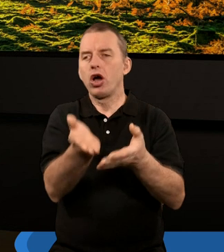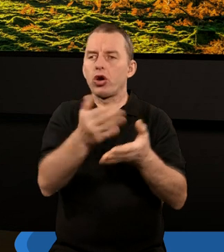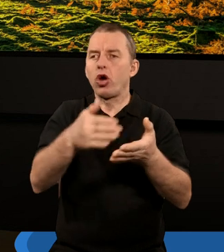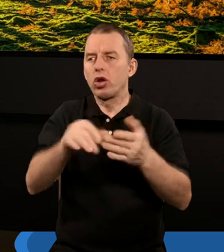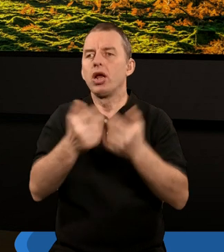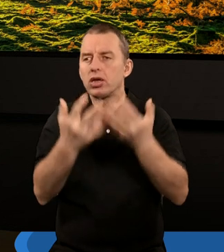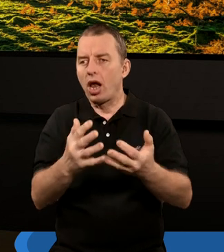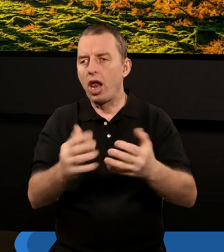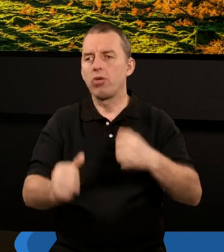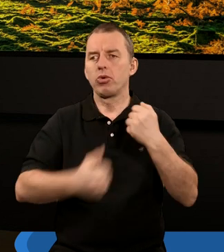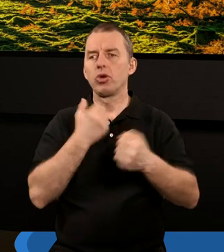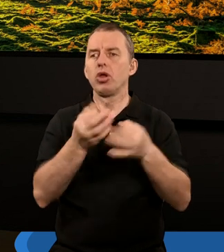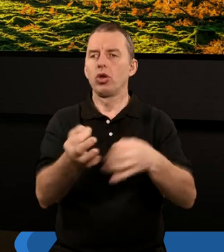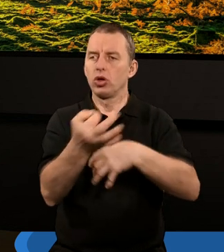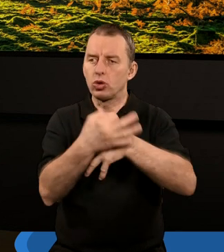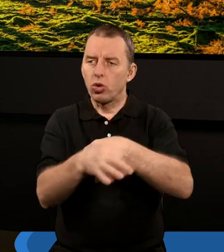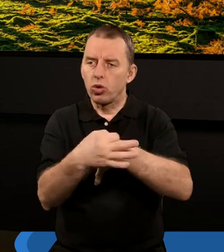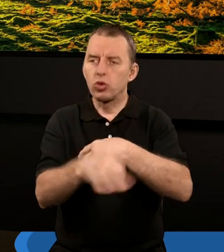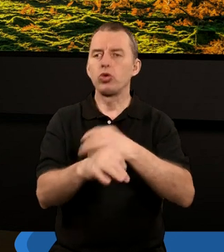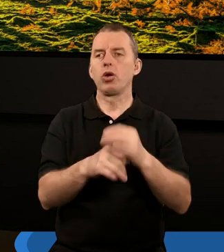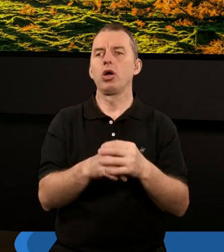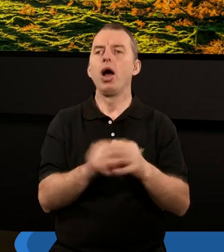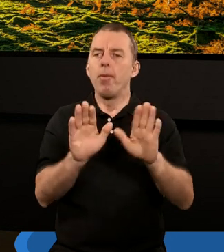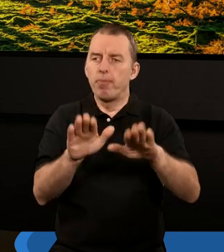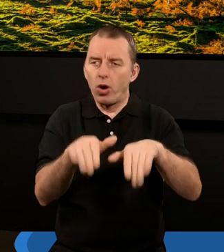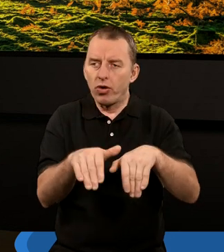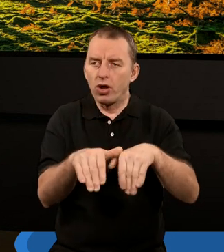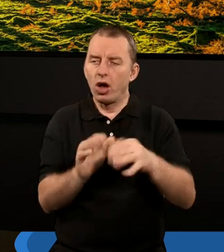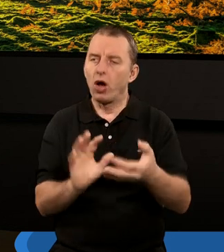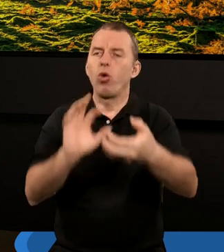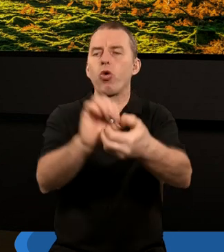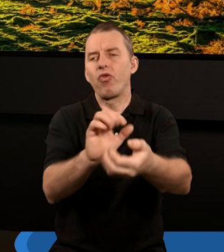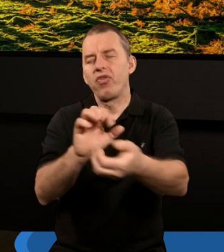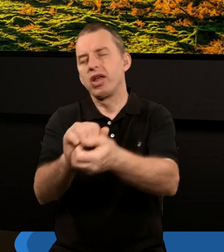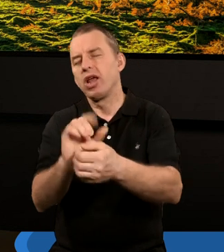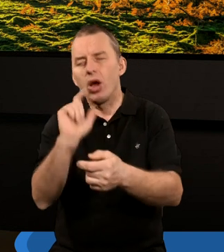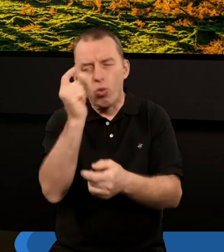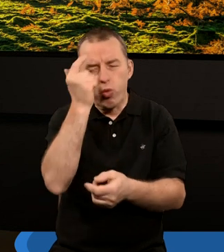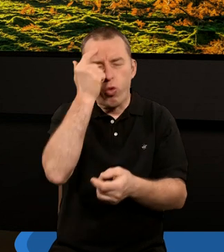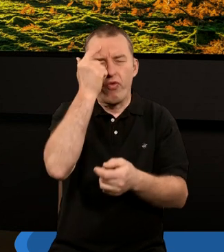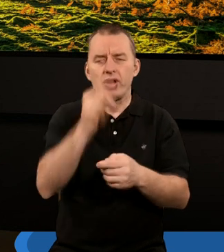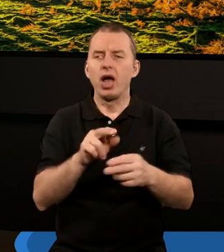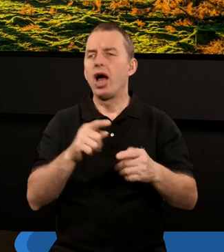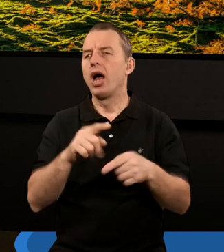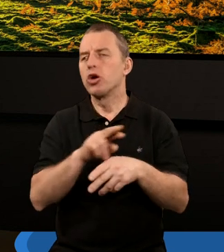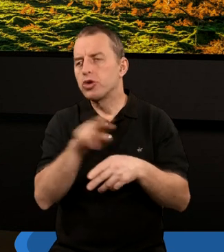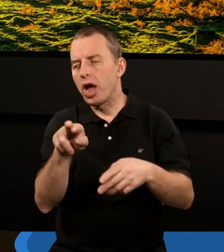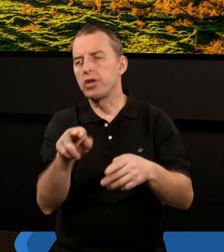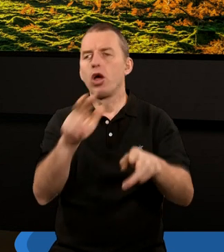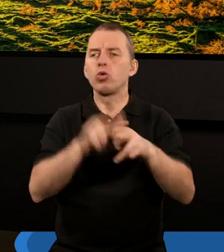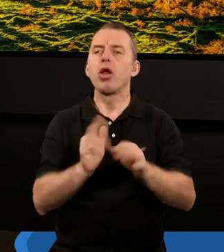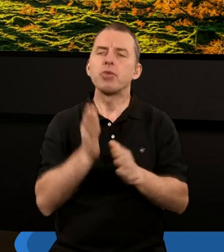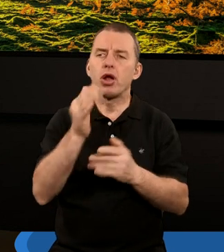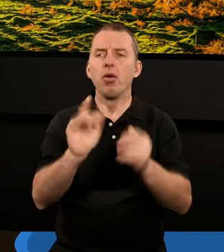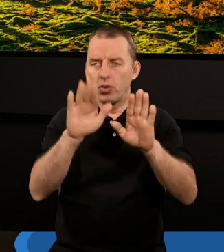ale chcielibyśmy, by to dzisiejsze studium pozwoliło nam może uchwycić takie główne elementy, które pozwolą w